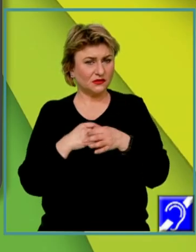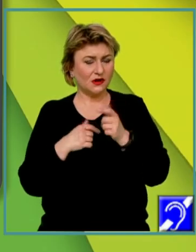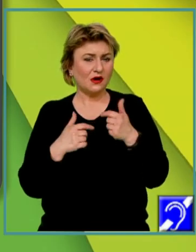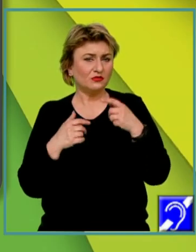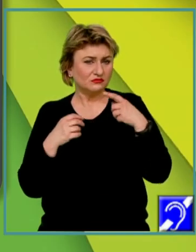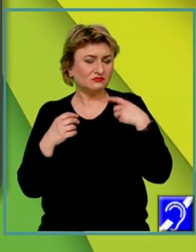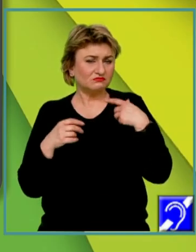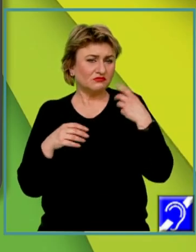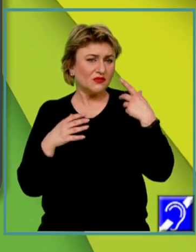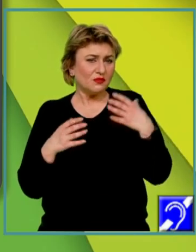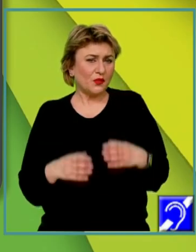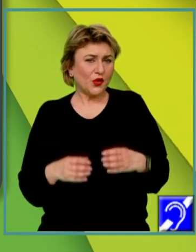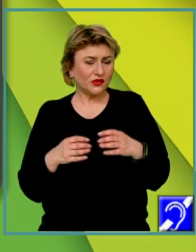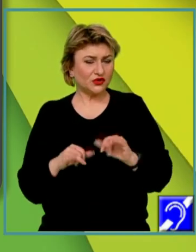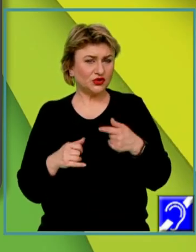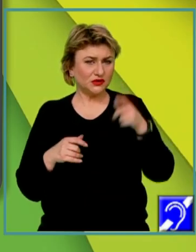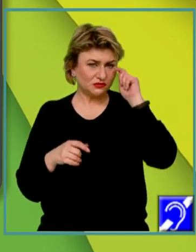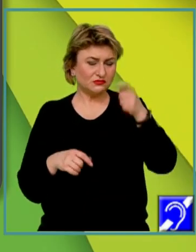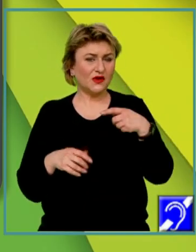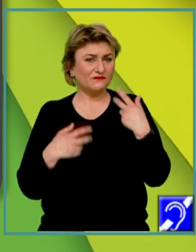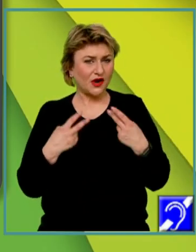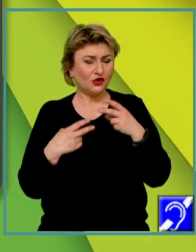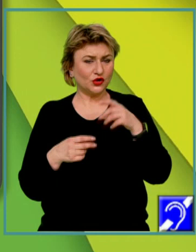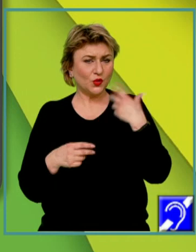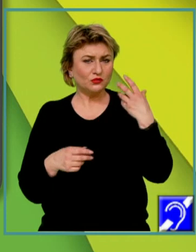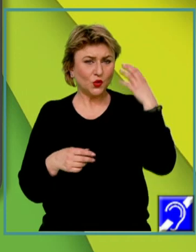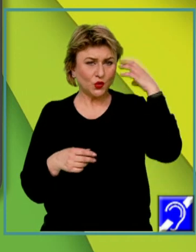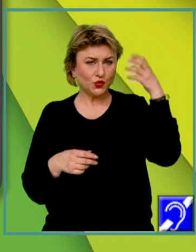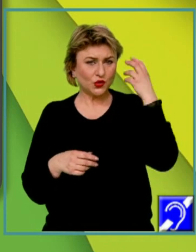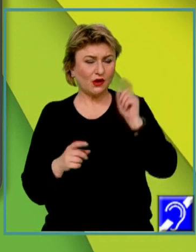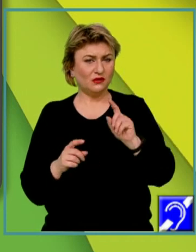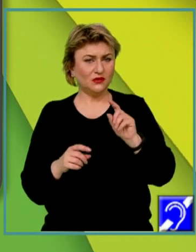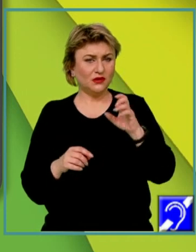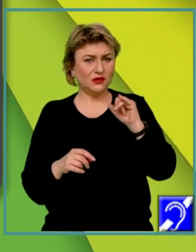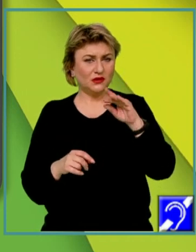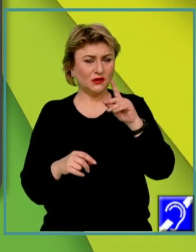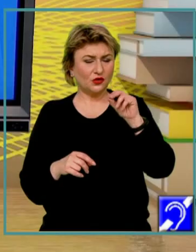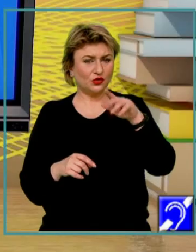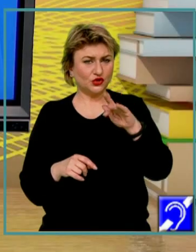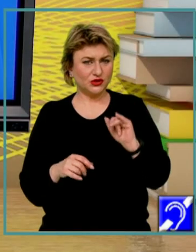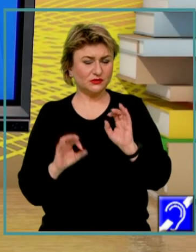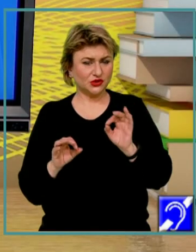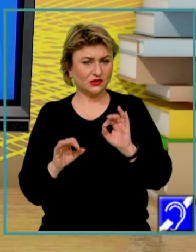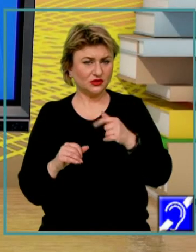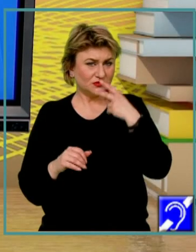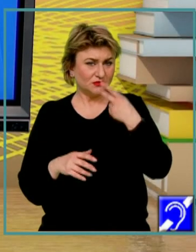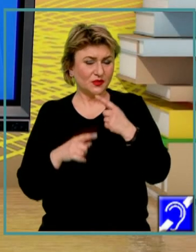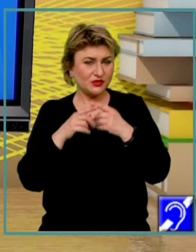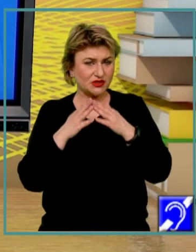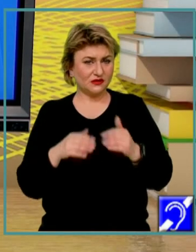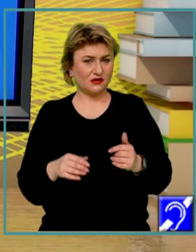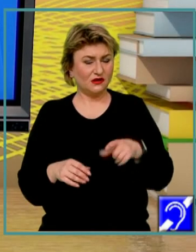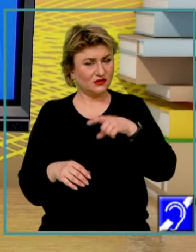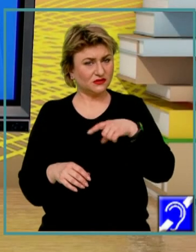a botezului și în a respecta valorile culturale în vederea construirii unei ideologii sociale. Deci atât că biserica